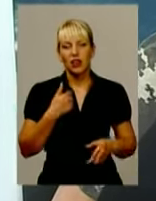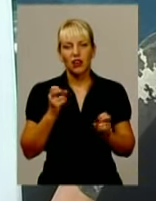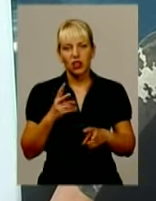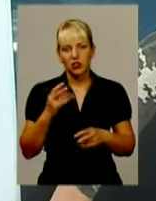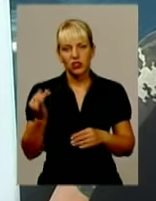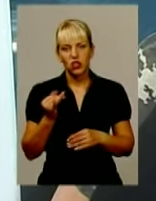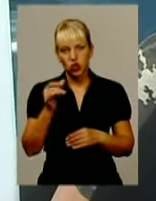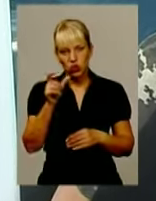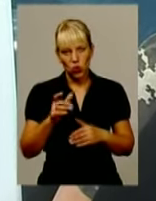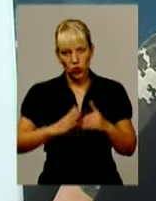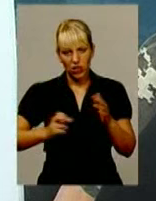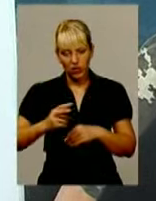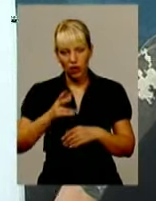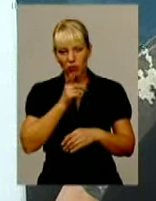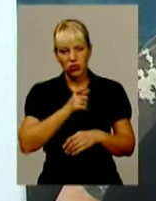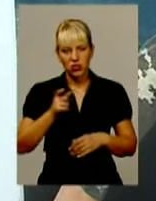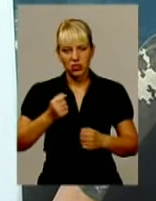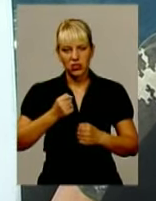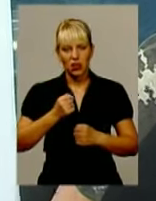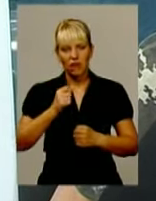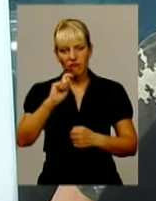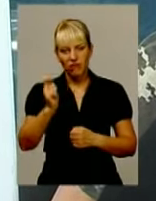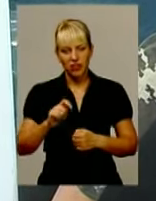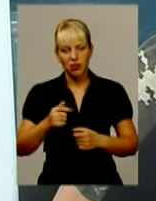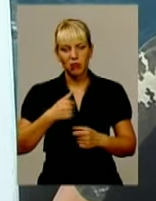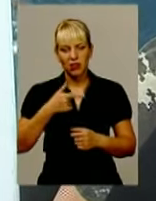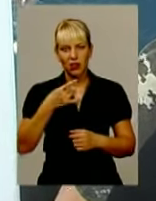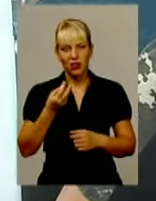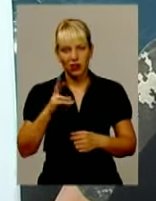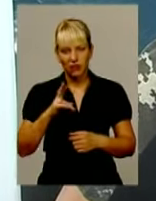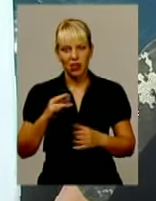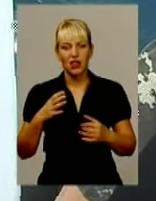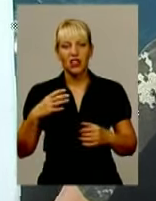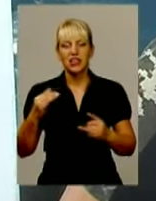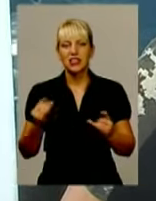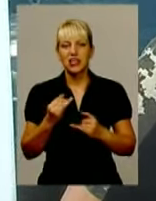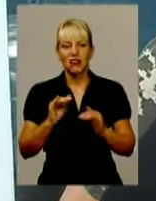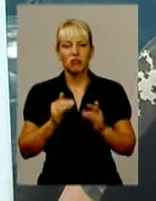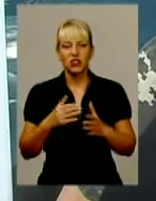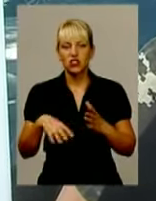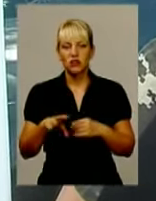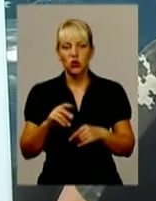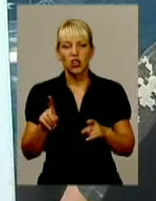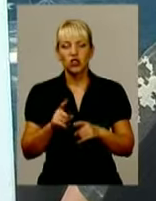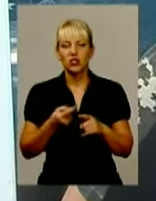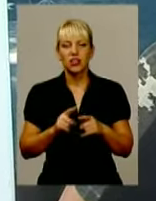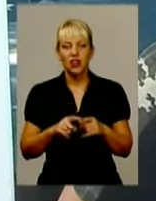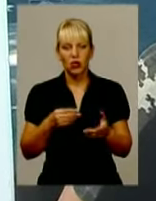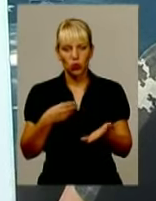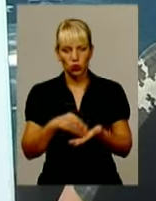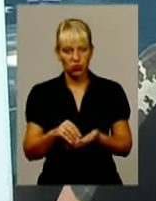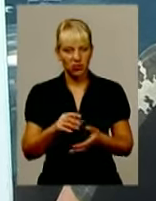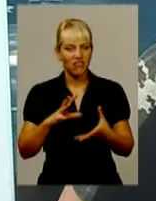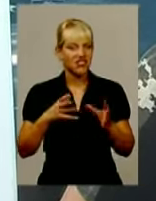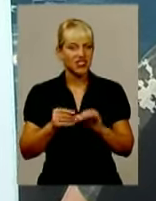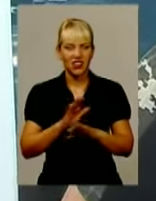під час війни мене гривня цікавить менше всього. А що за неї купити, взагалі не